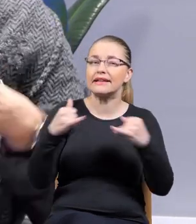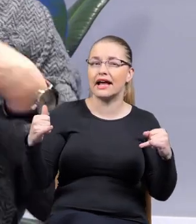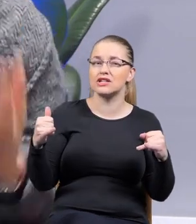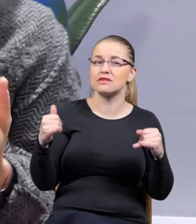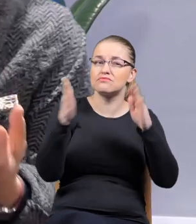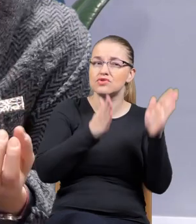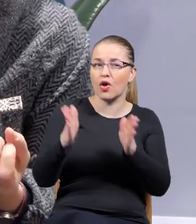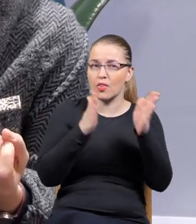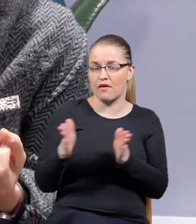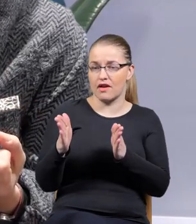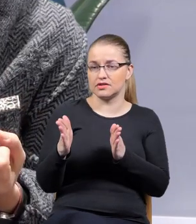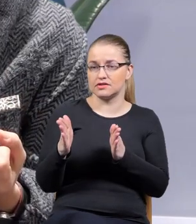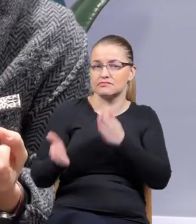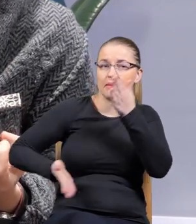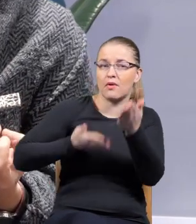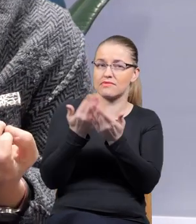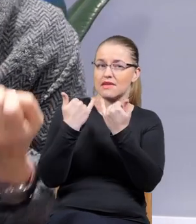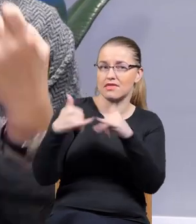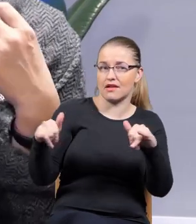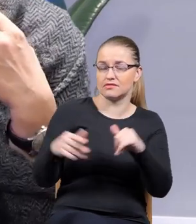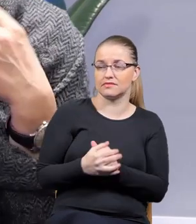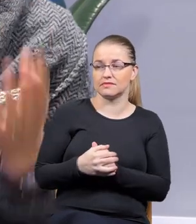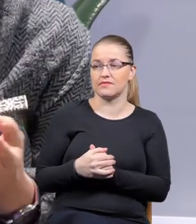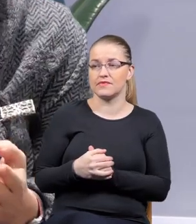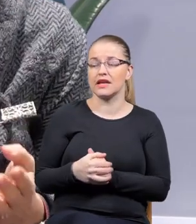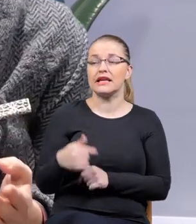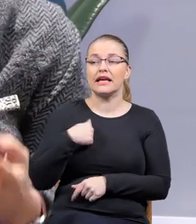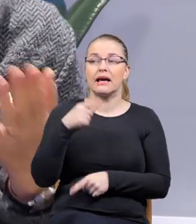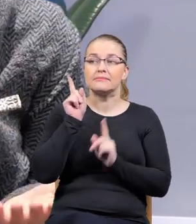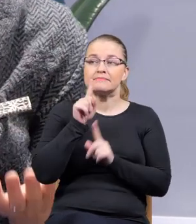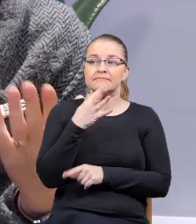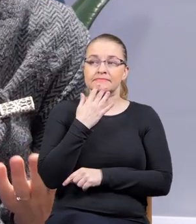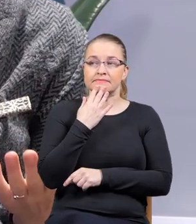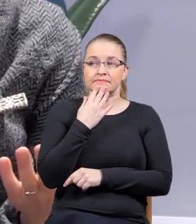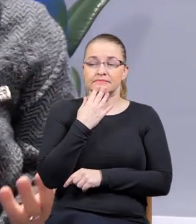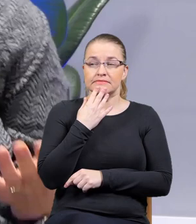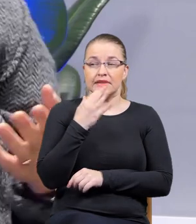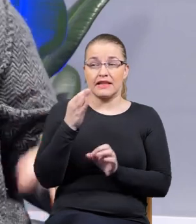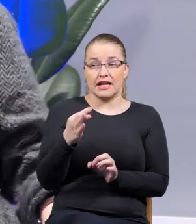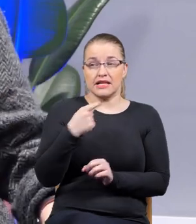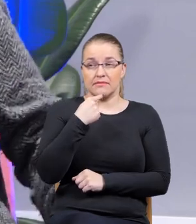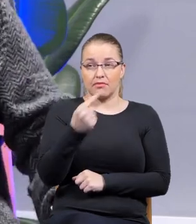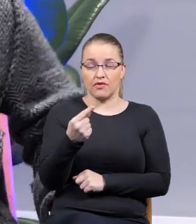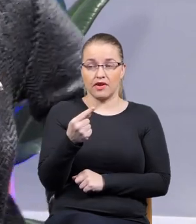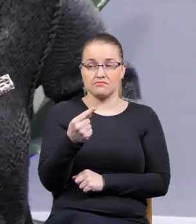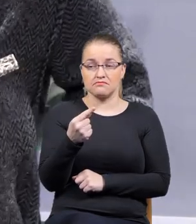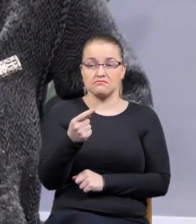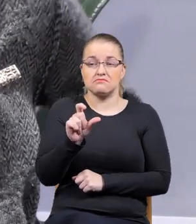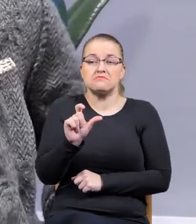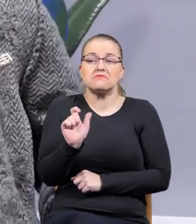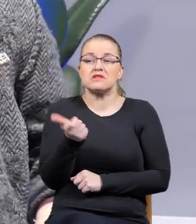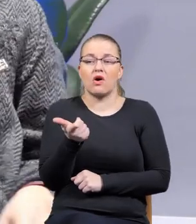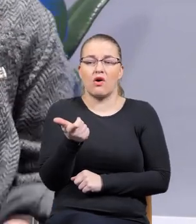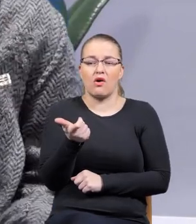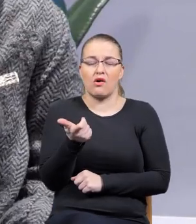przyrządzić, inaczej podać czytelnikowi. Więc prawdę mówiąc też i może powiem teraz coś takiego, co będzie